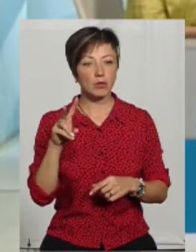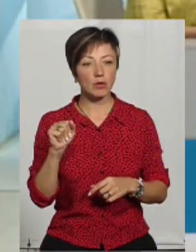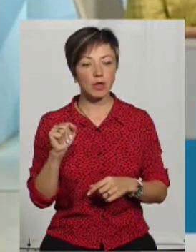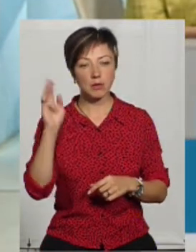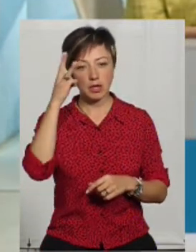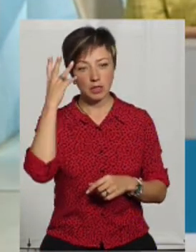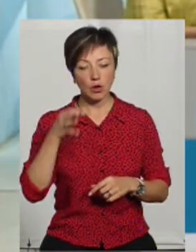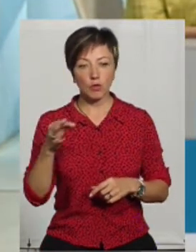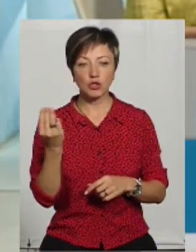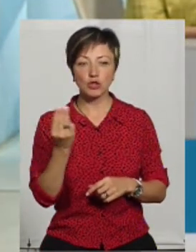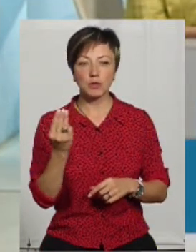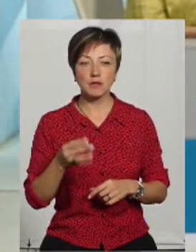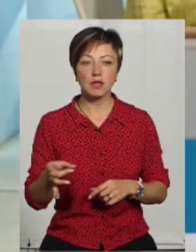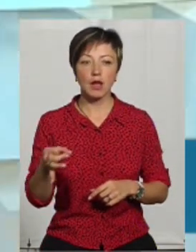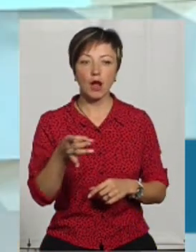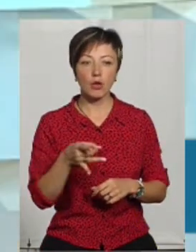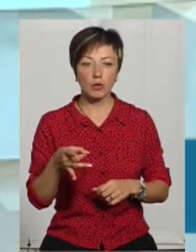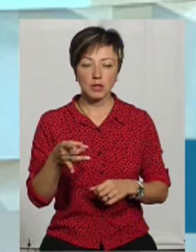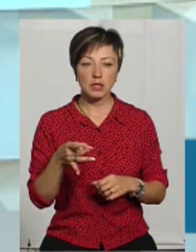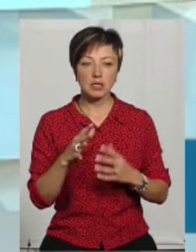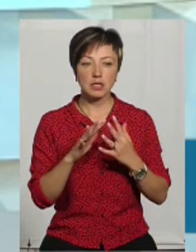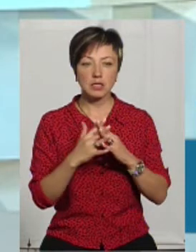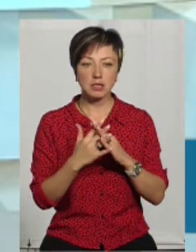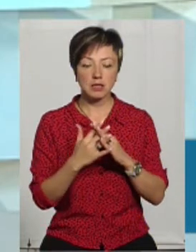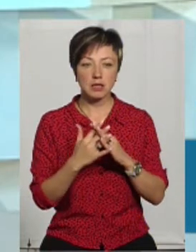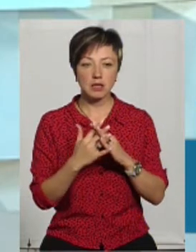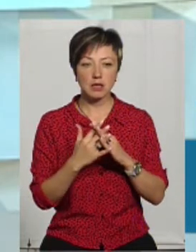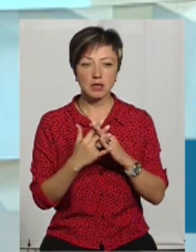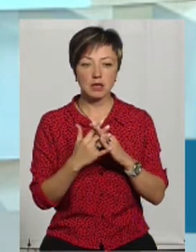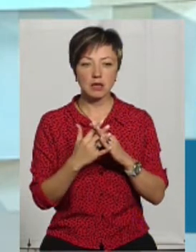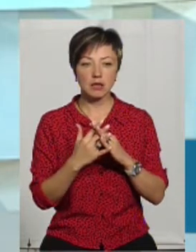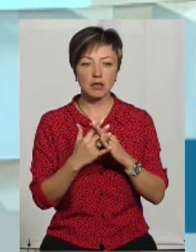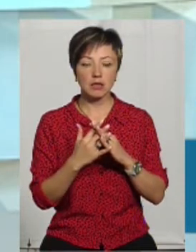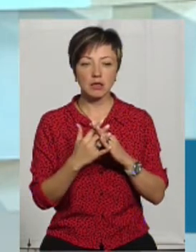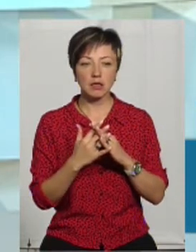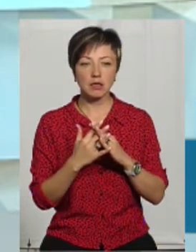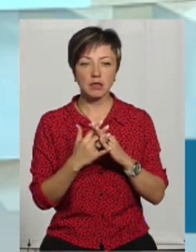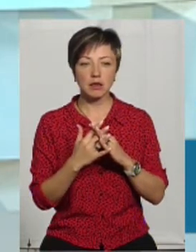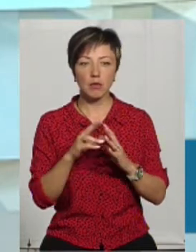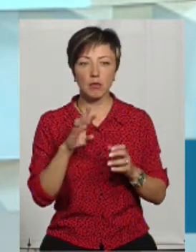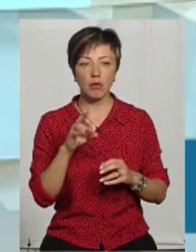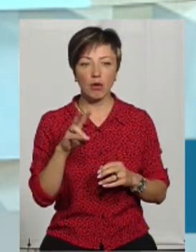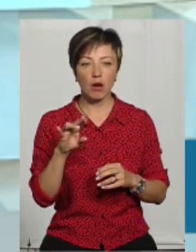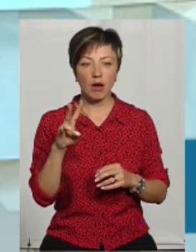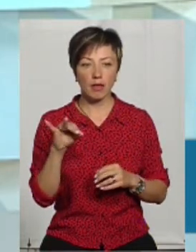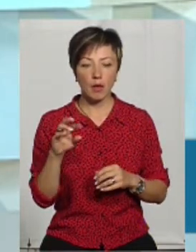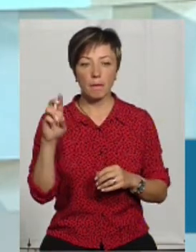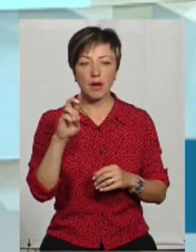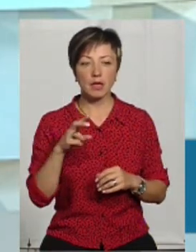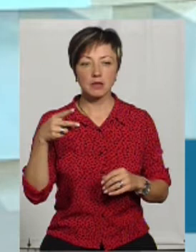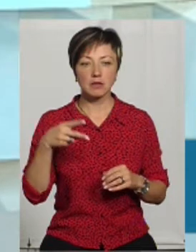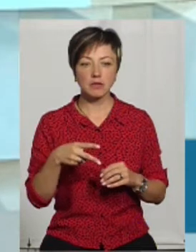Хмельницька область, Щепетівський район, села Травлин, Поляни. В березні